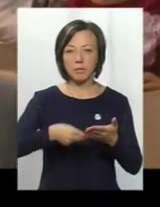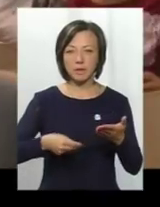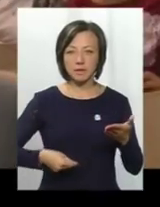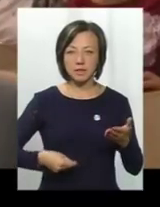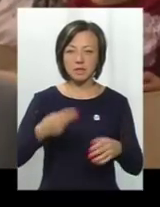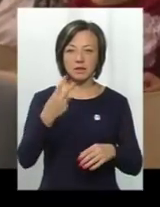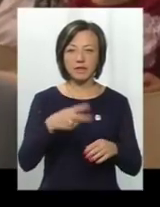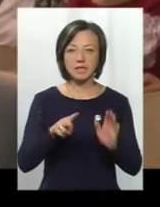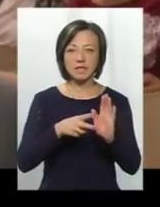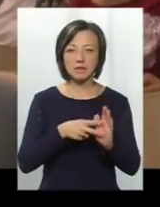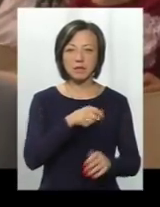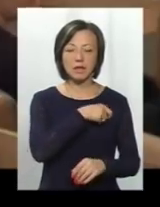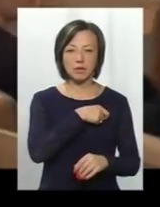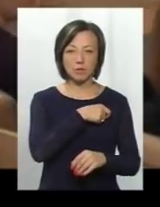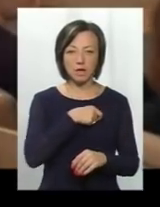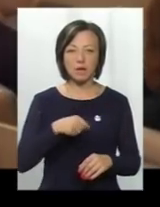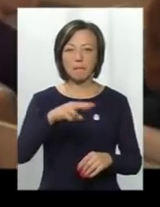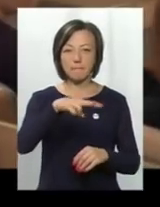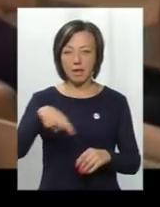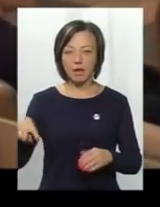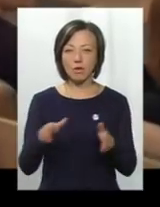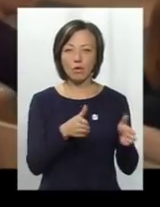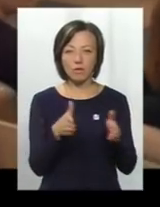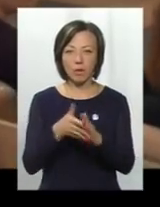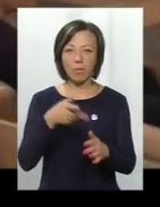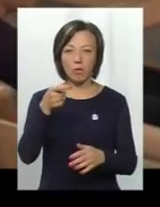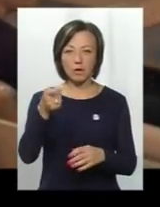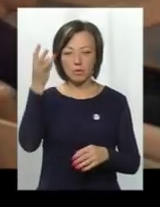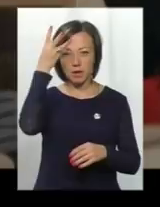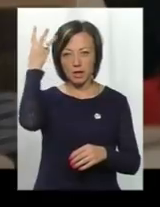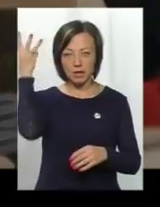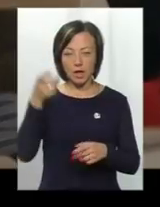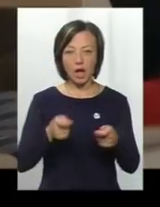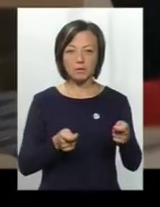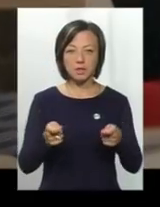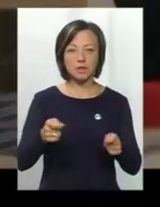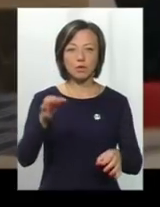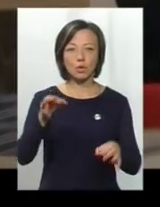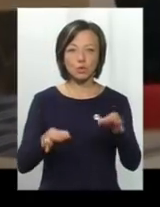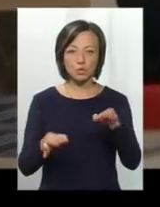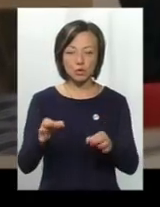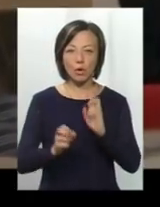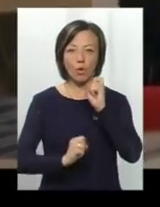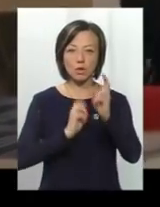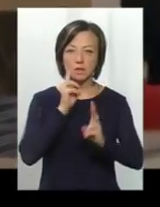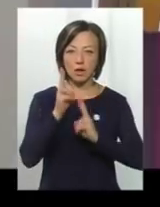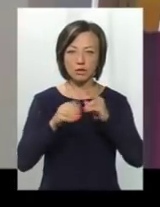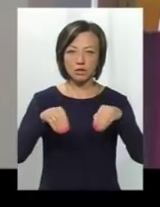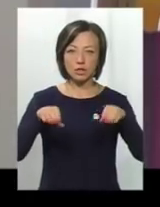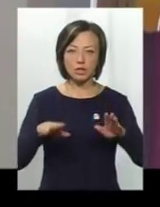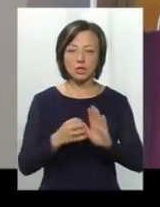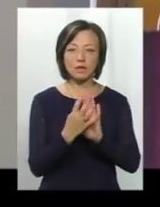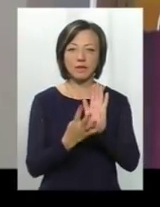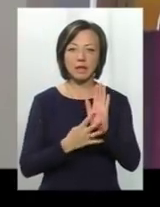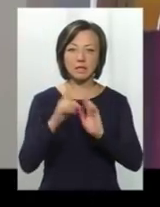щонайменше 27 обранців. Паралельно готуватимуть позов до Хмельницького окружного адміністративного суду, де оскаржуватимуть рішення 19